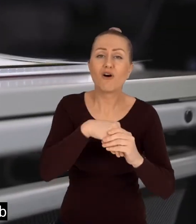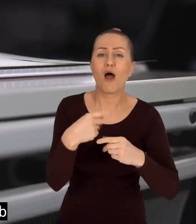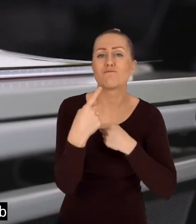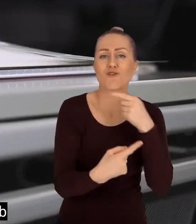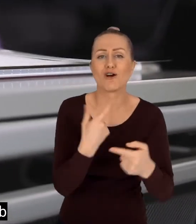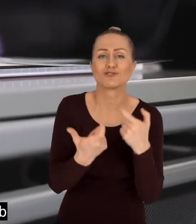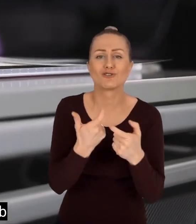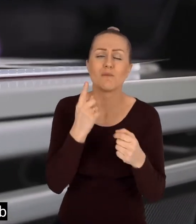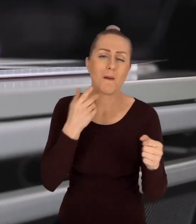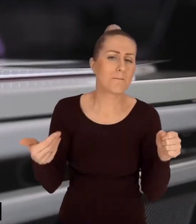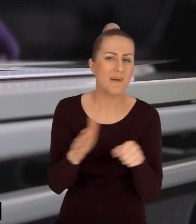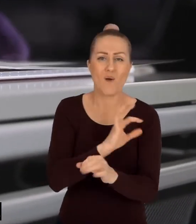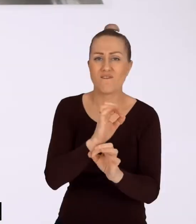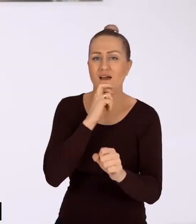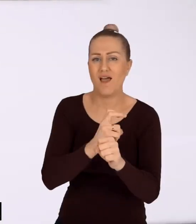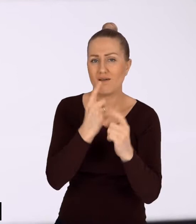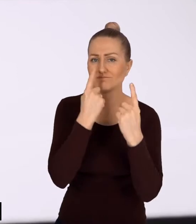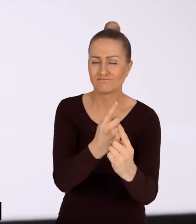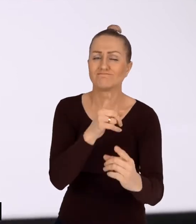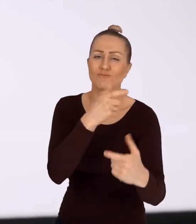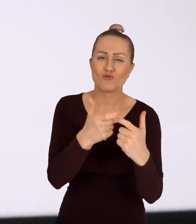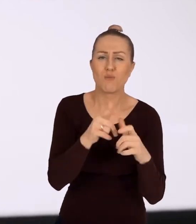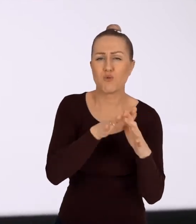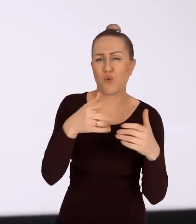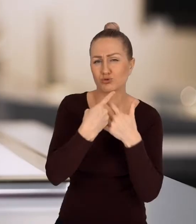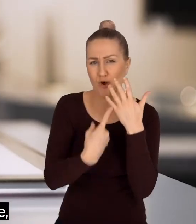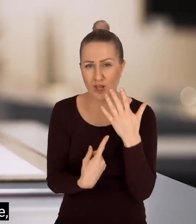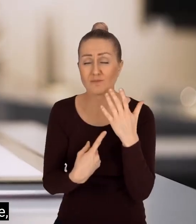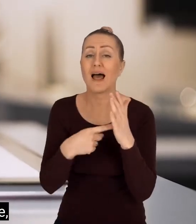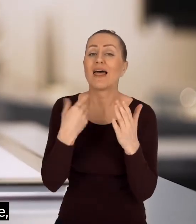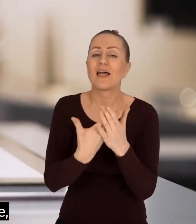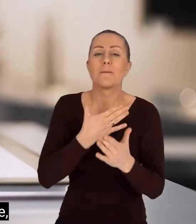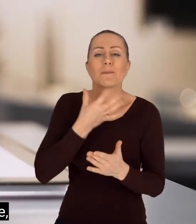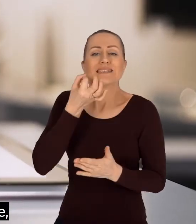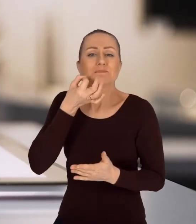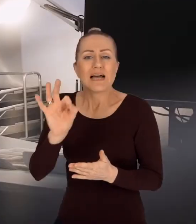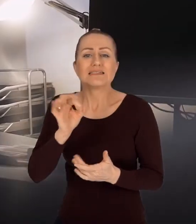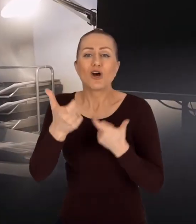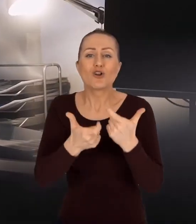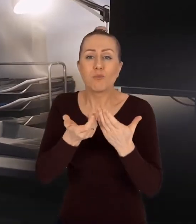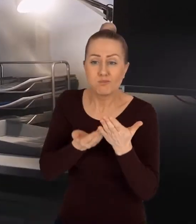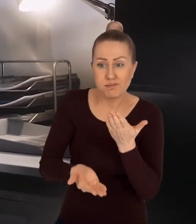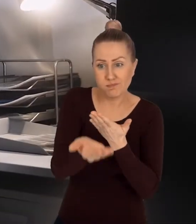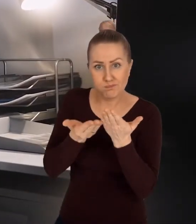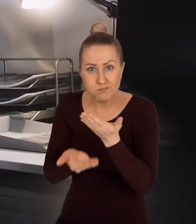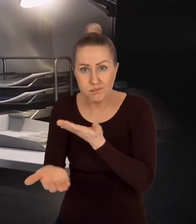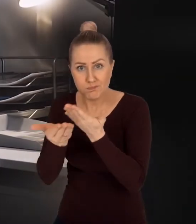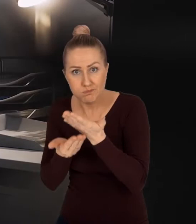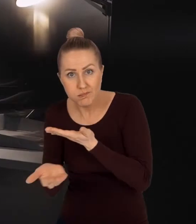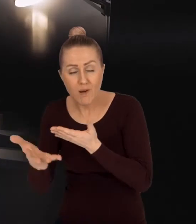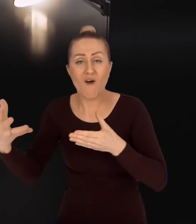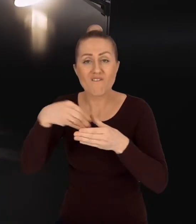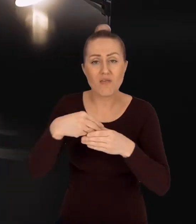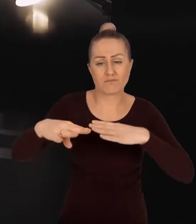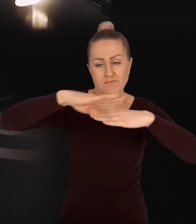wykonywany jest w sposób w pełni zautomatyzowany i masowy. W tym celu wykorzystujemy specjalny, dedykowany do skanera podajnik,